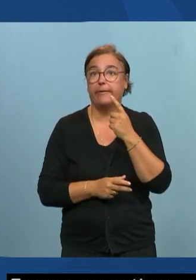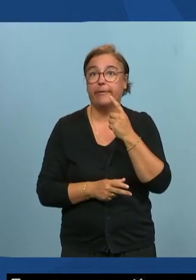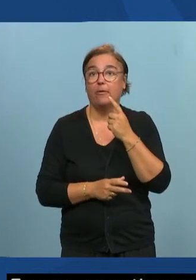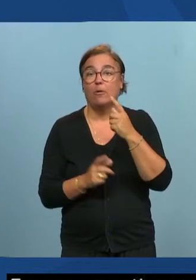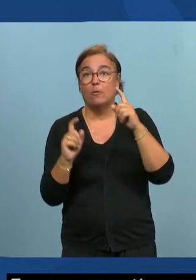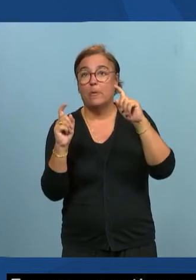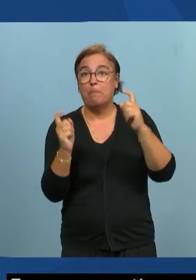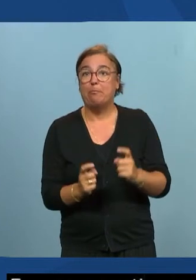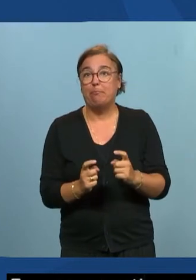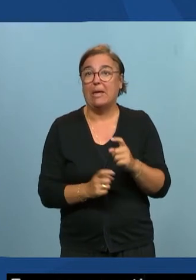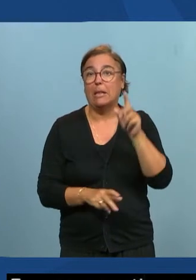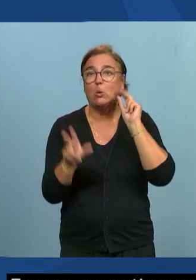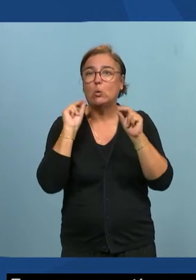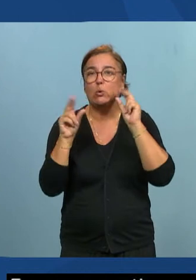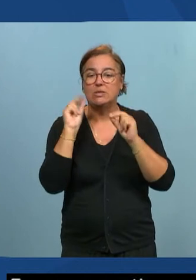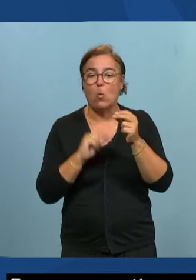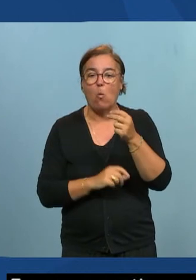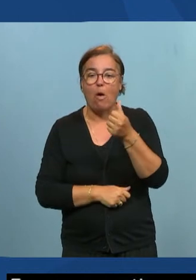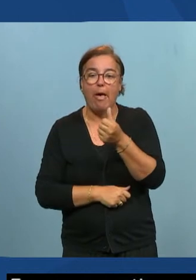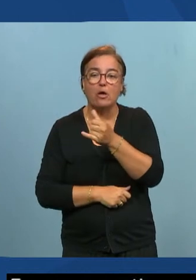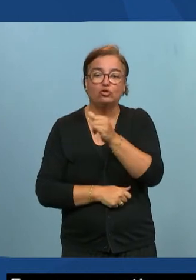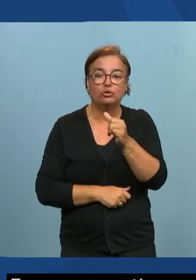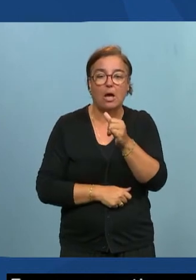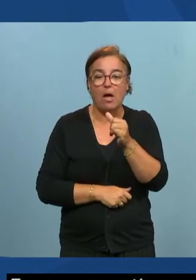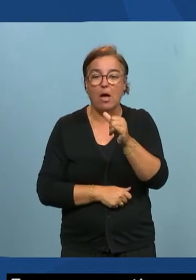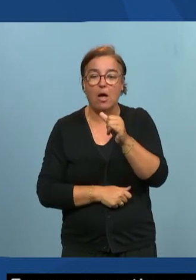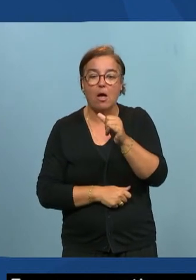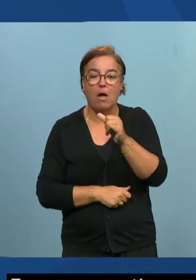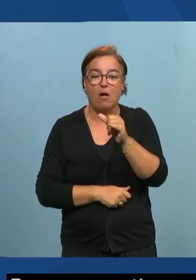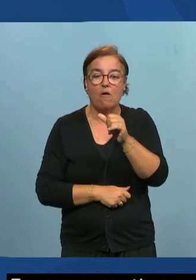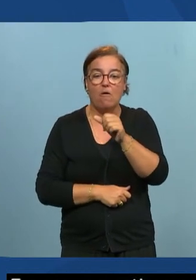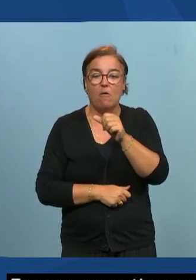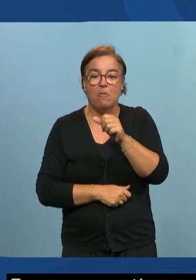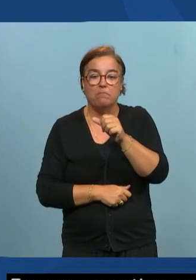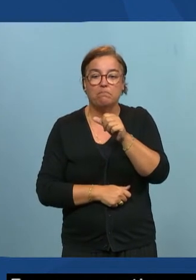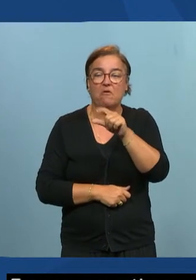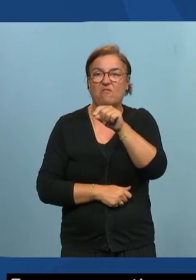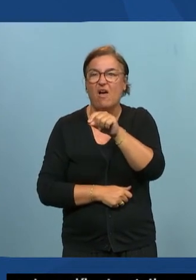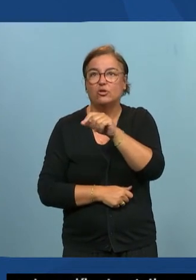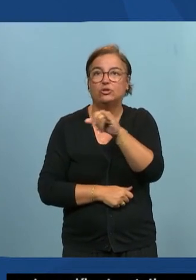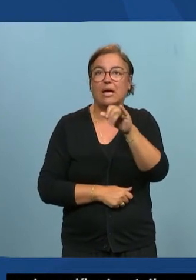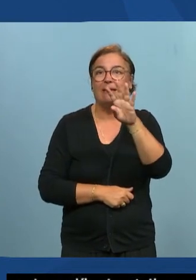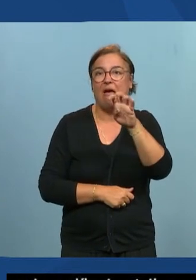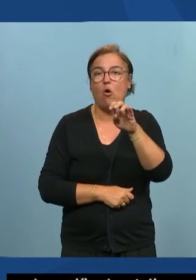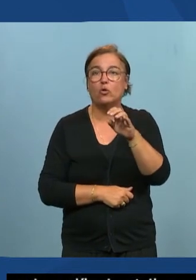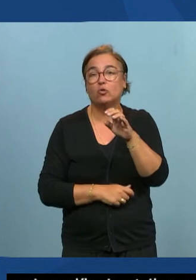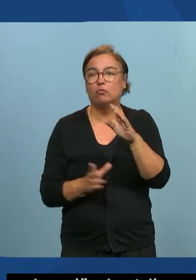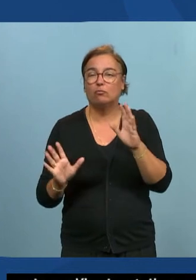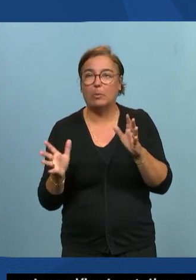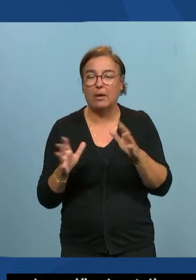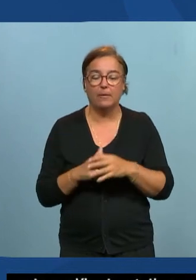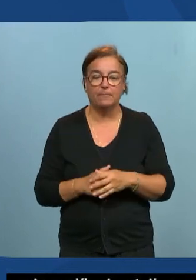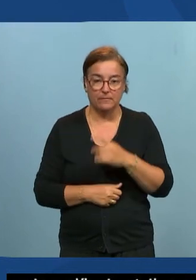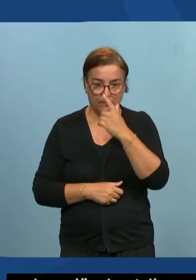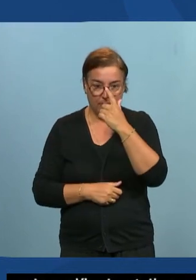entre 20 et 40 décimels qui est une population plus importante et alors là c'est très difficile à détecter